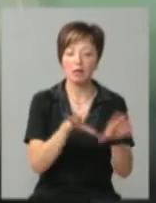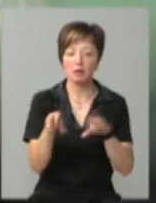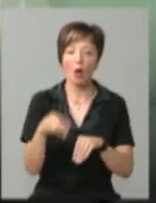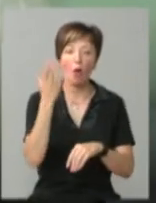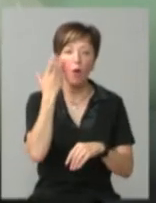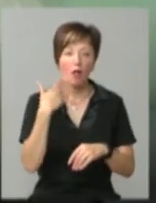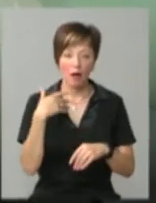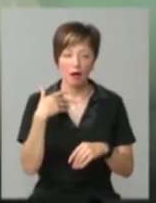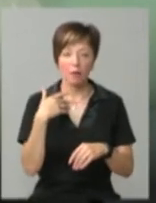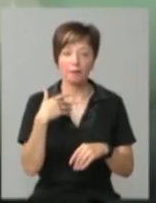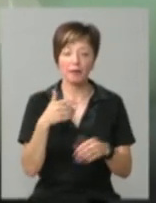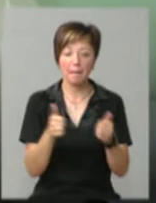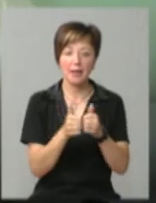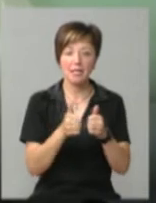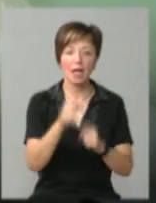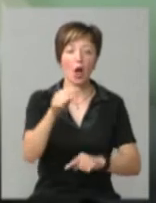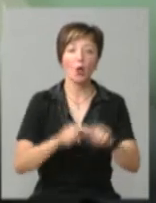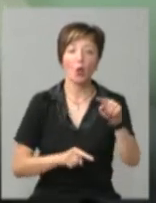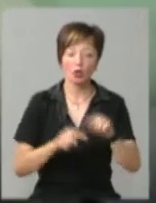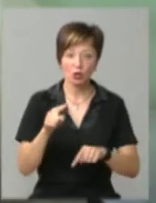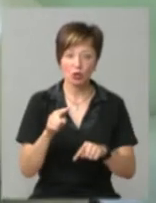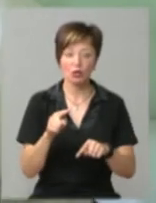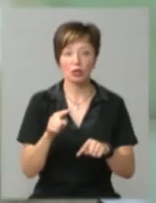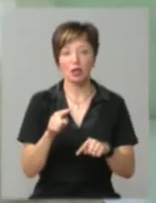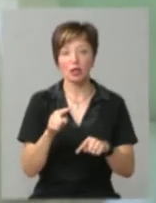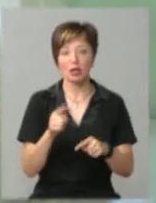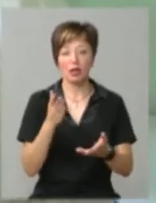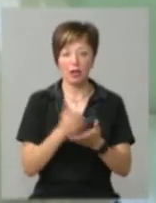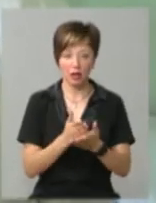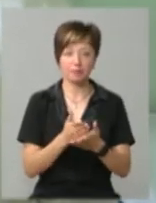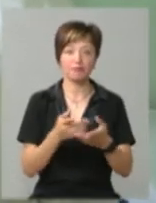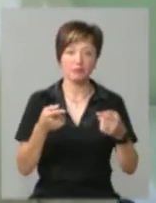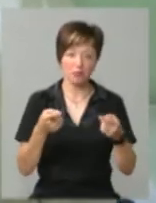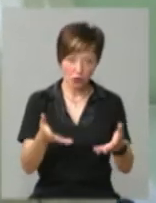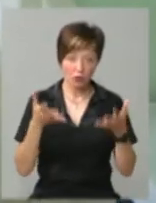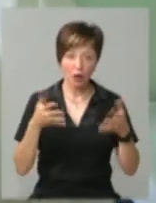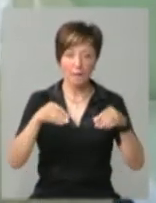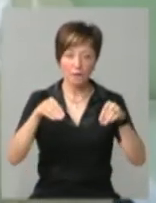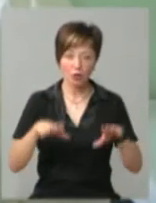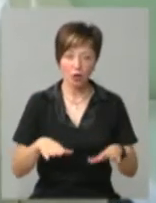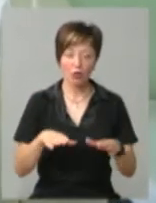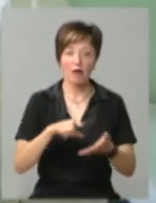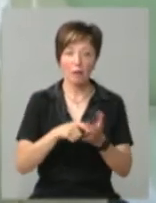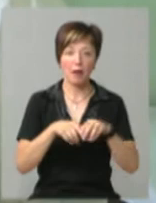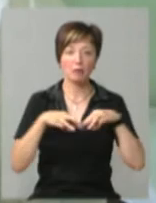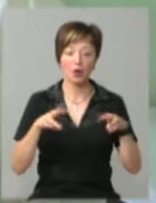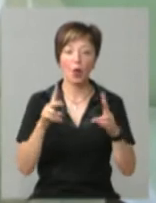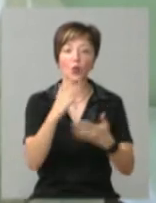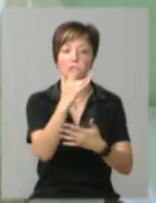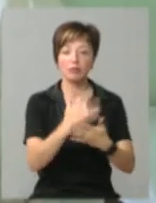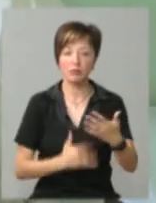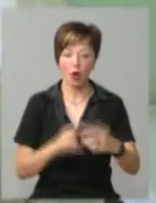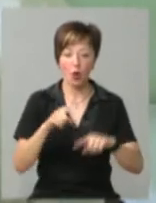коли близькі родичі, є чітка постанова кабінету міністрів, яка визначає, хто до цієї категорії родичів